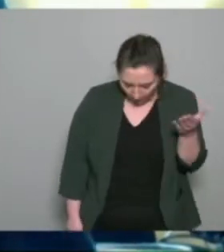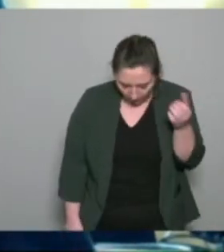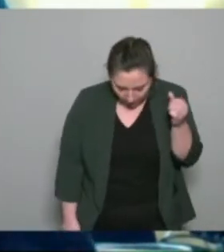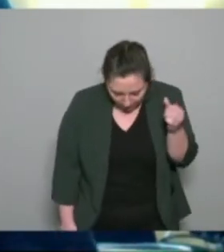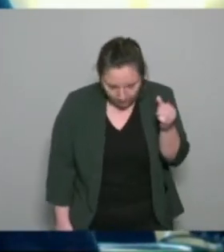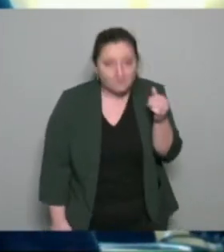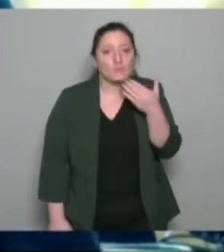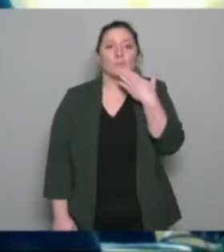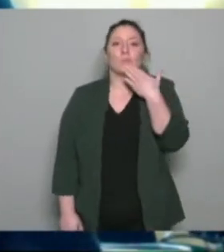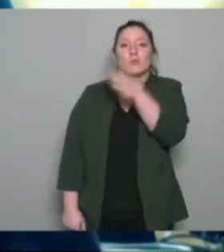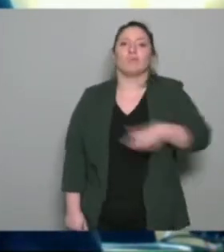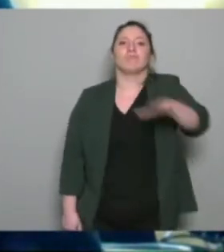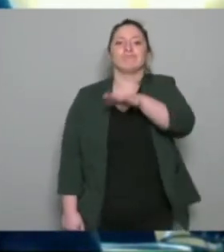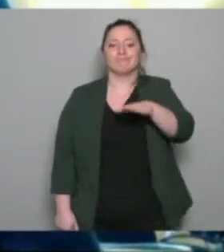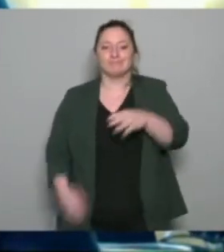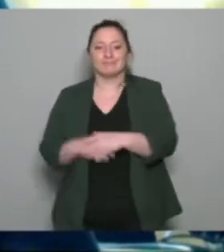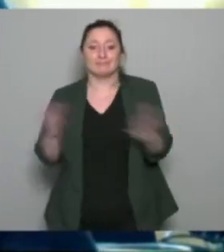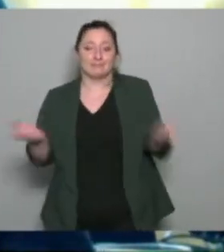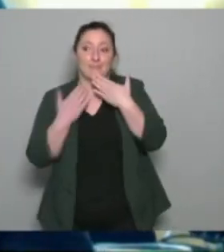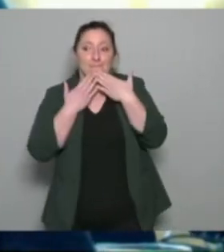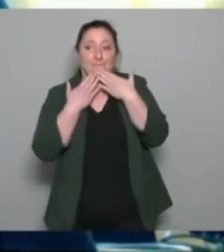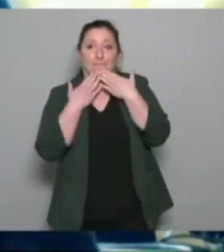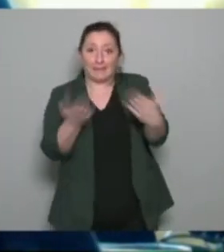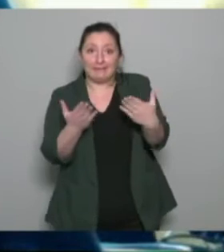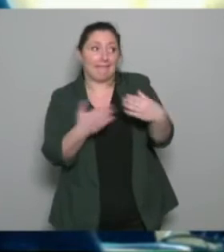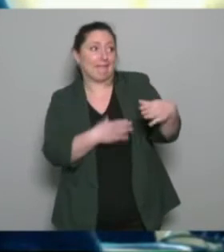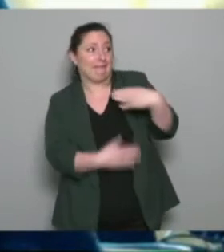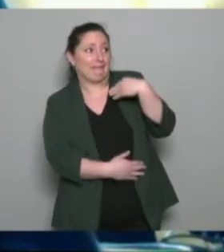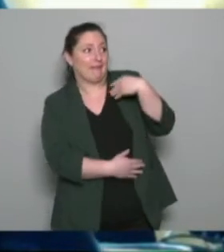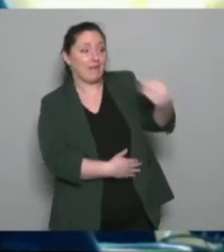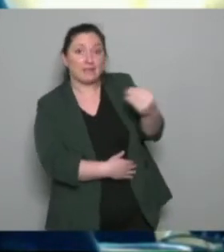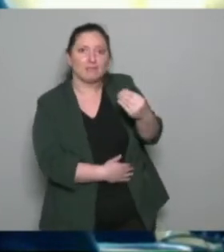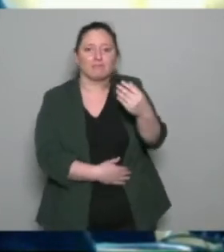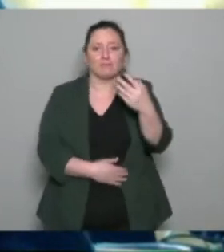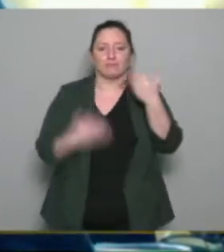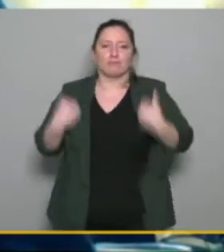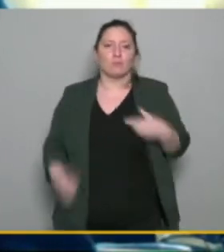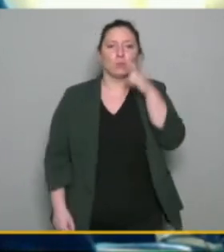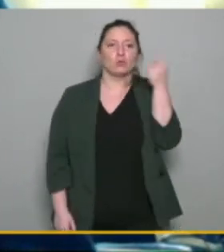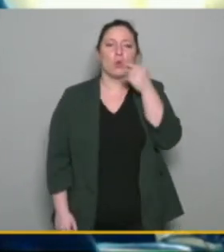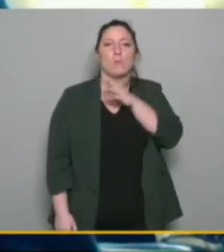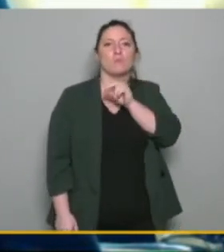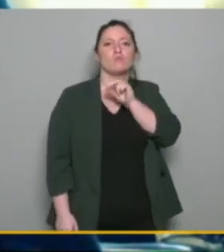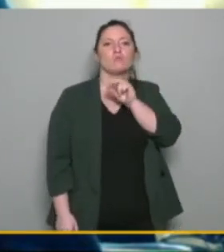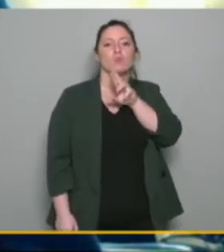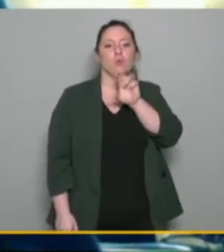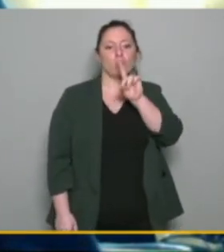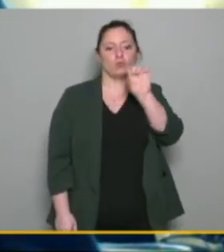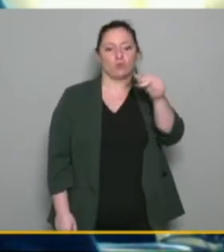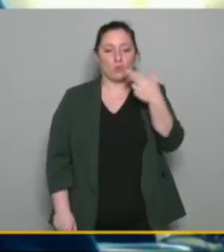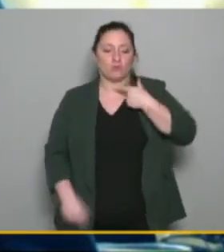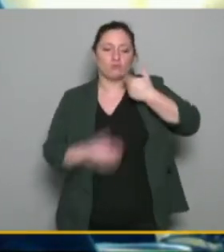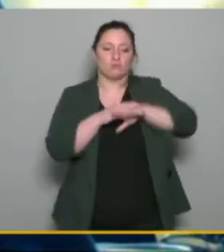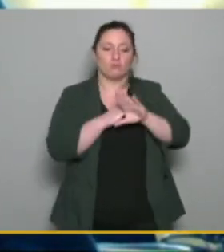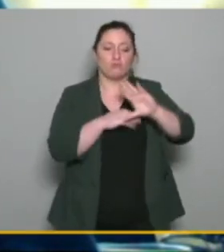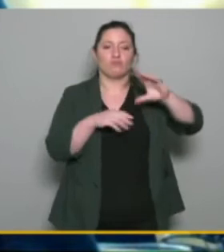et également merci pour cette invitation. Je suis Édouard Bourdon, directeur adjoint au Centre Santé Mentale en Jeuvin,